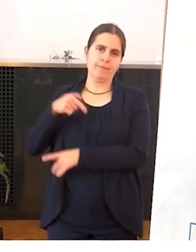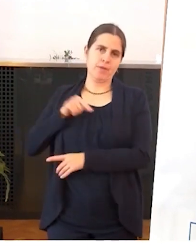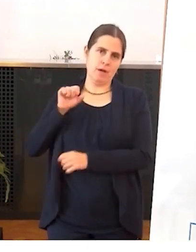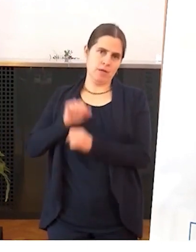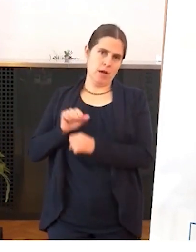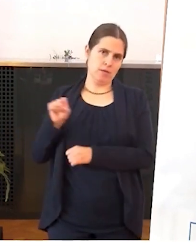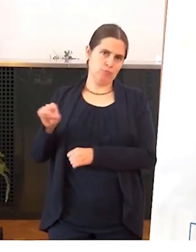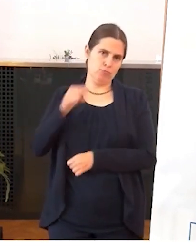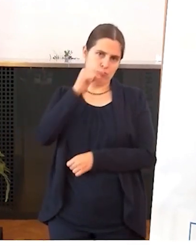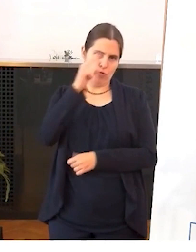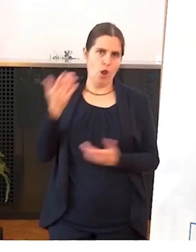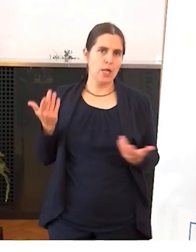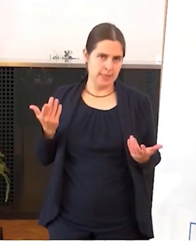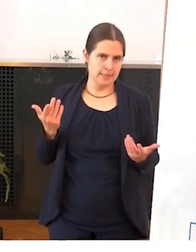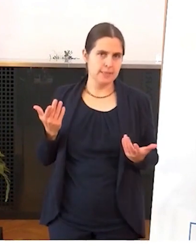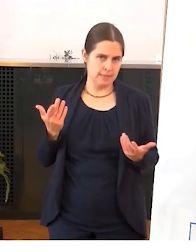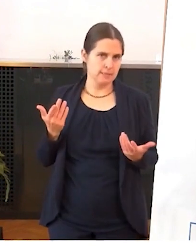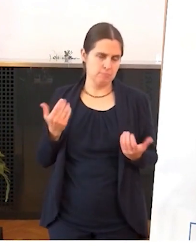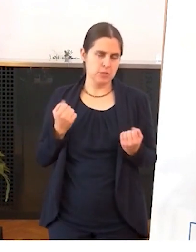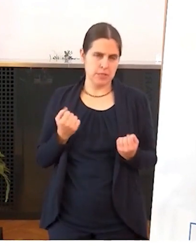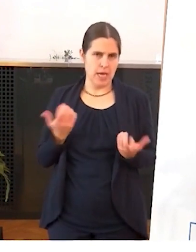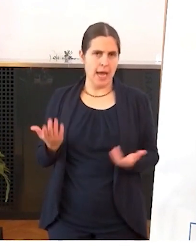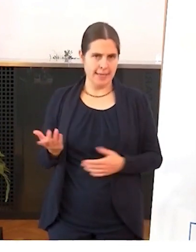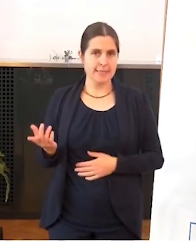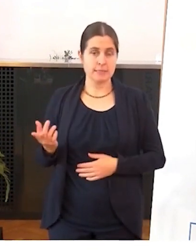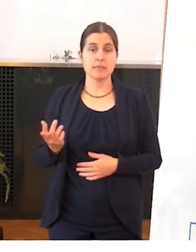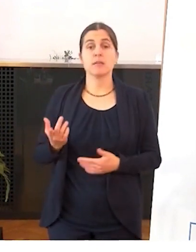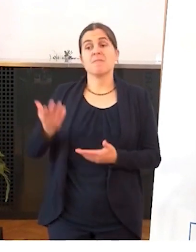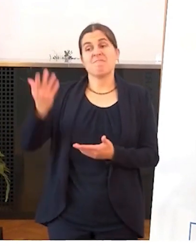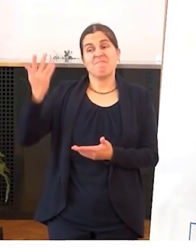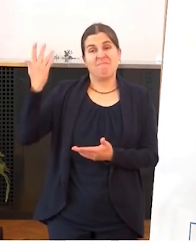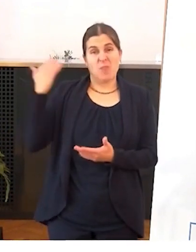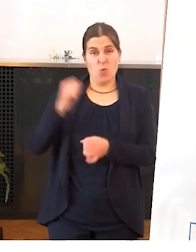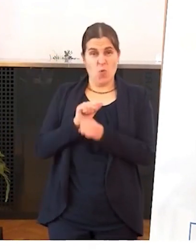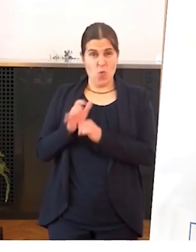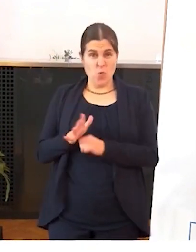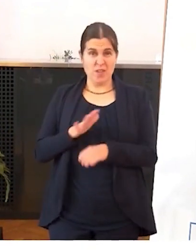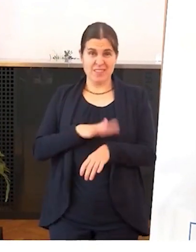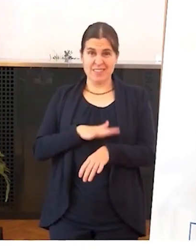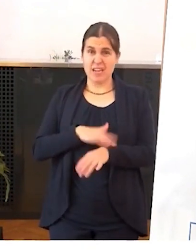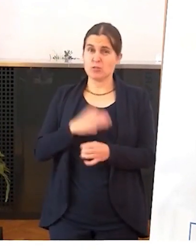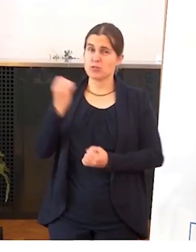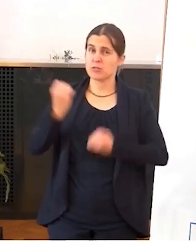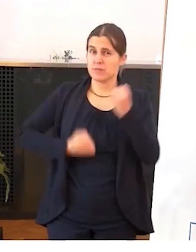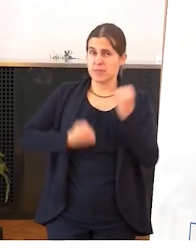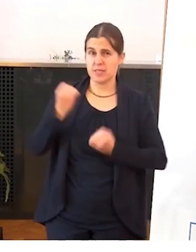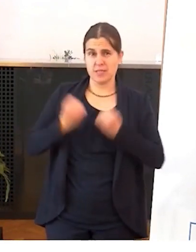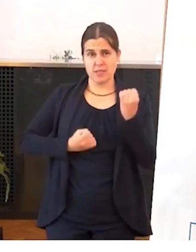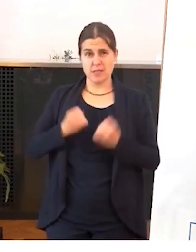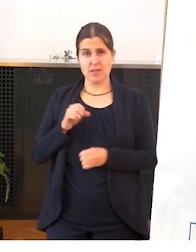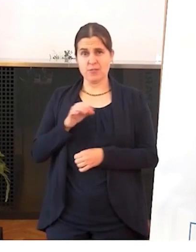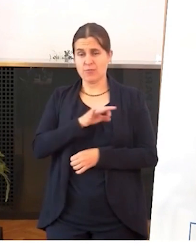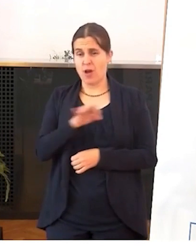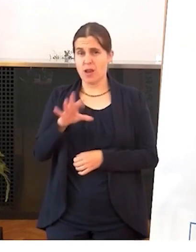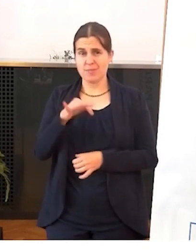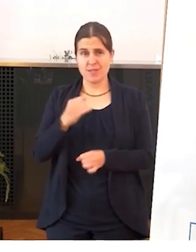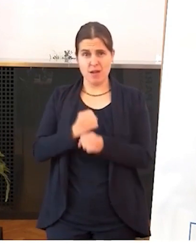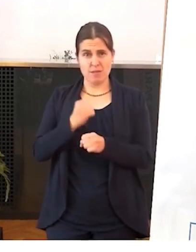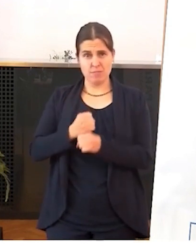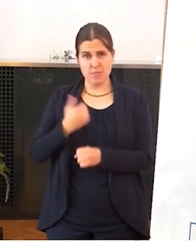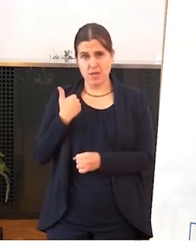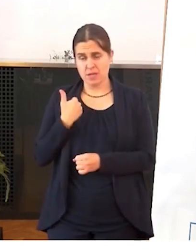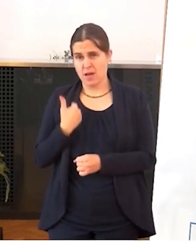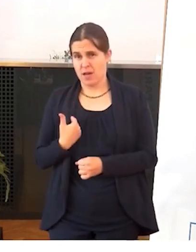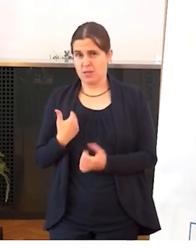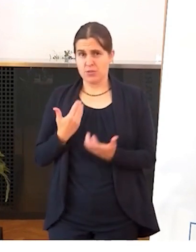Das waren sehr anstrengende, sehr schwierige Zeiten für alle Mitarbeiterinnen und alle Mitarbeiter, für